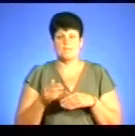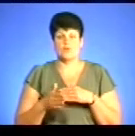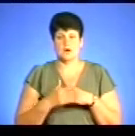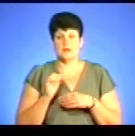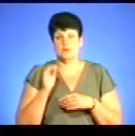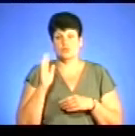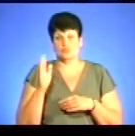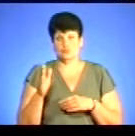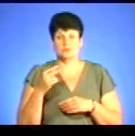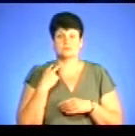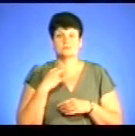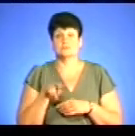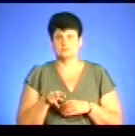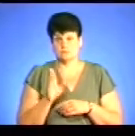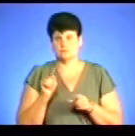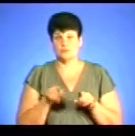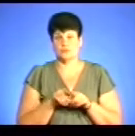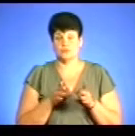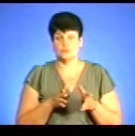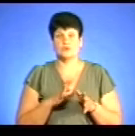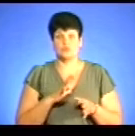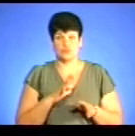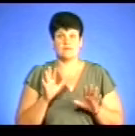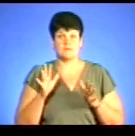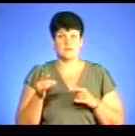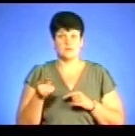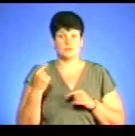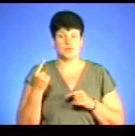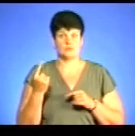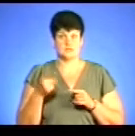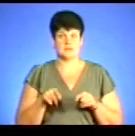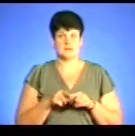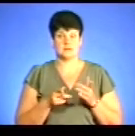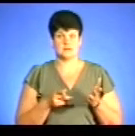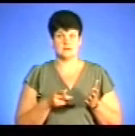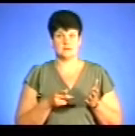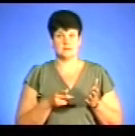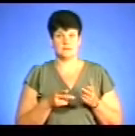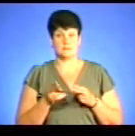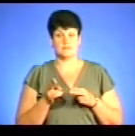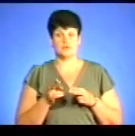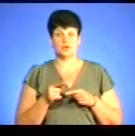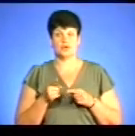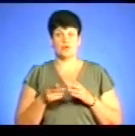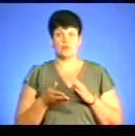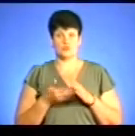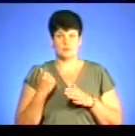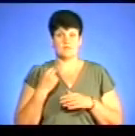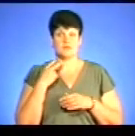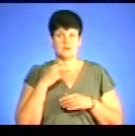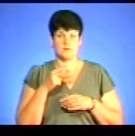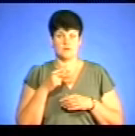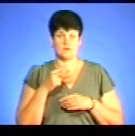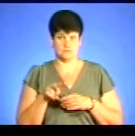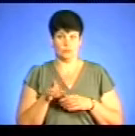у виді позбавлення волі. У нас були такі випадки на Тернопільщині позбавлення волі? Ну, раніше